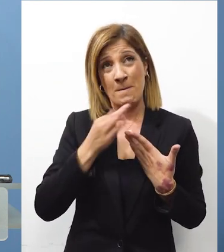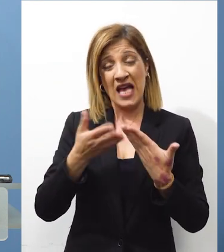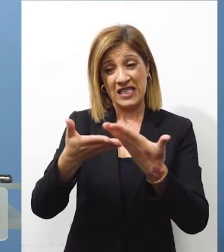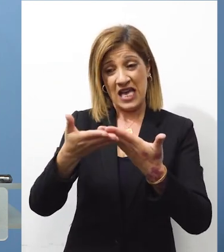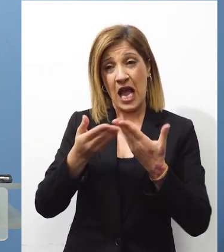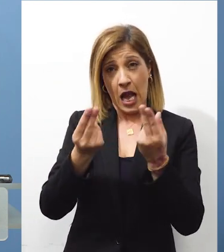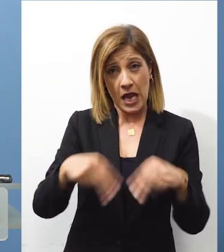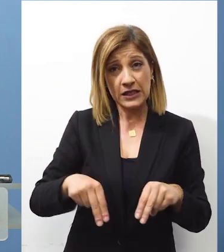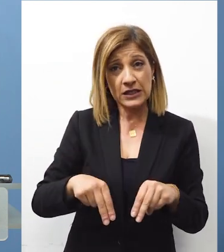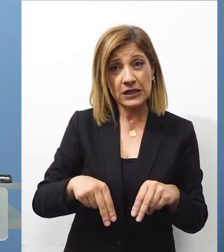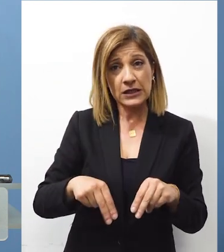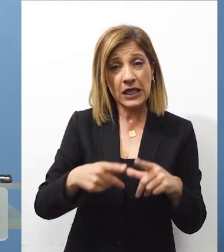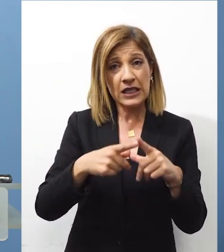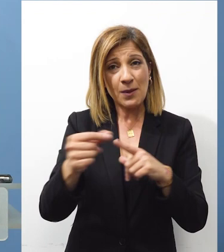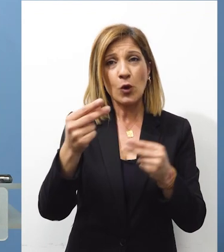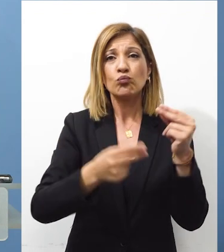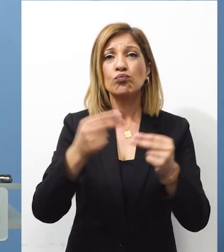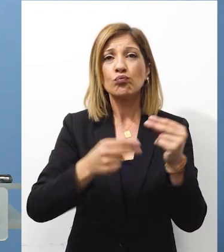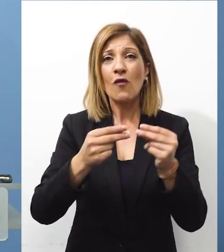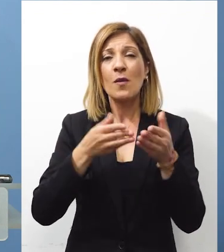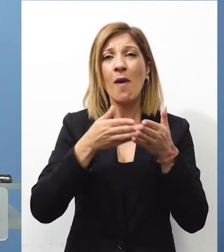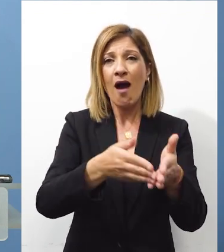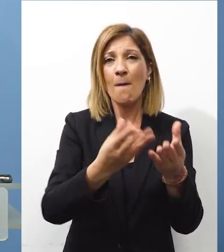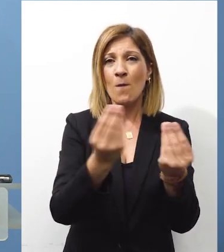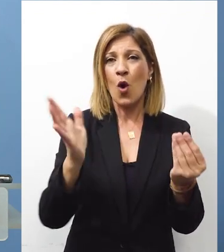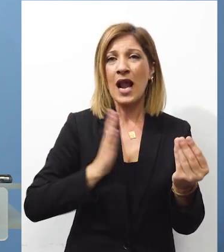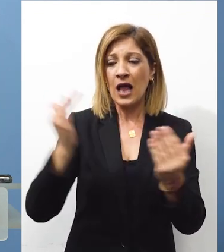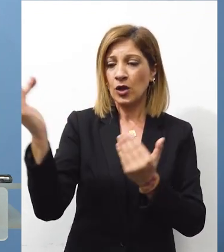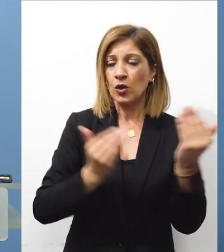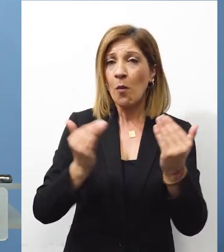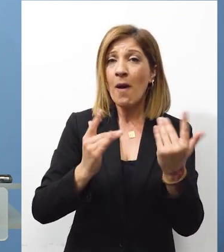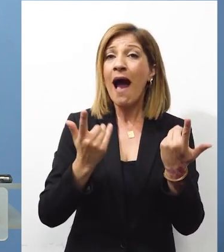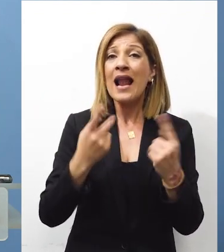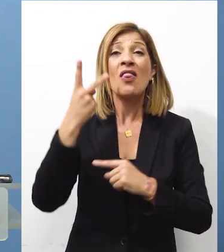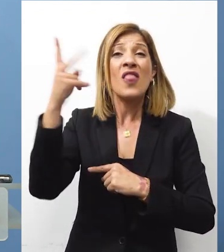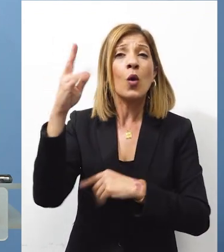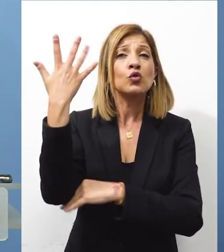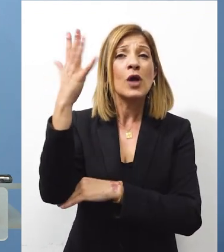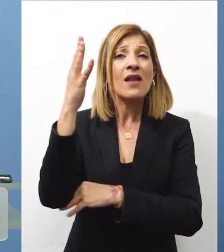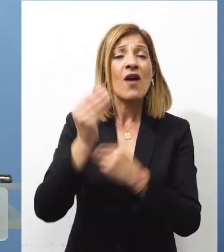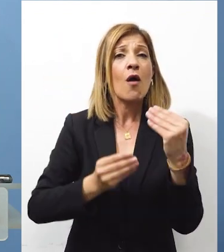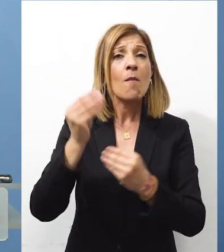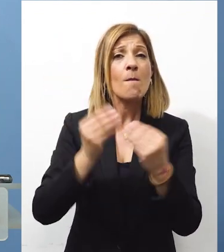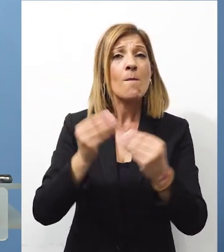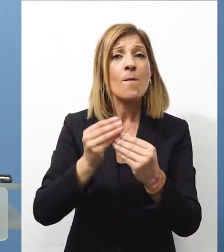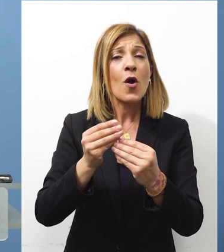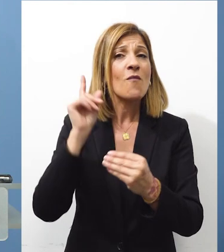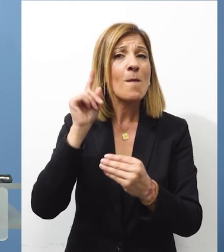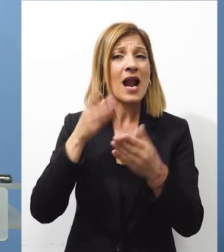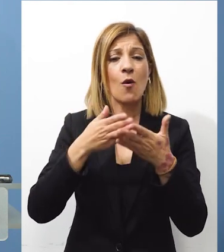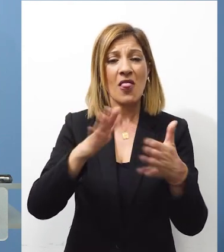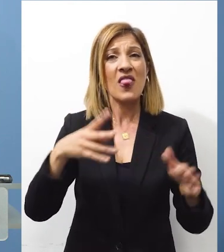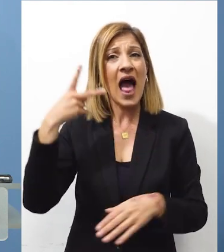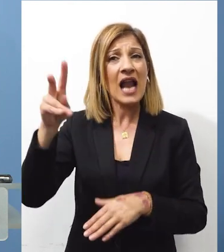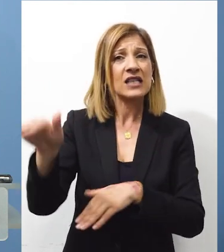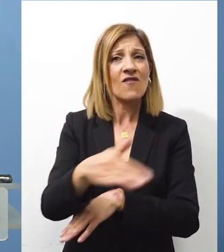αντιμετωπίζει η Κύπρος αλλά είναι για να μπορέσει ο Λίβανος να περιορίσει τις ροές παράνομων μεταναστών που φεύγουν από τις ακτές του.